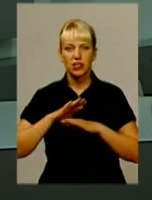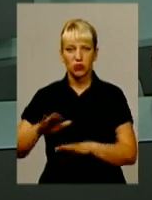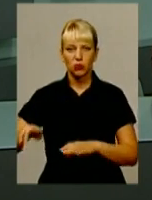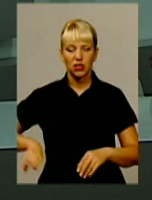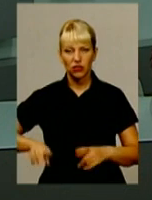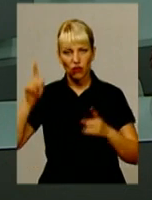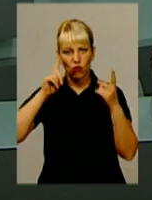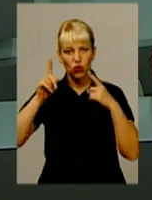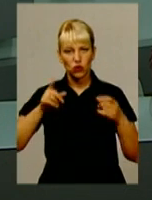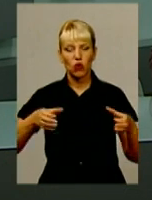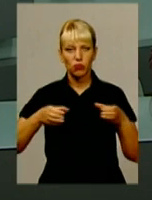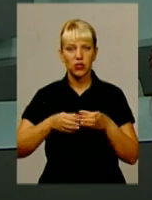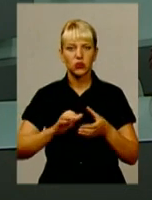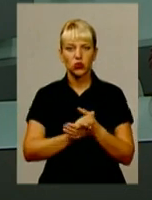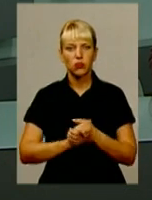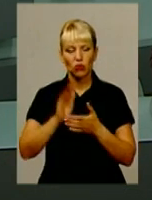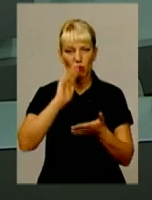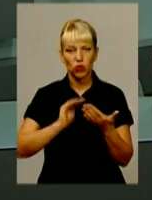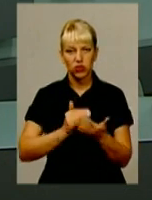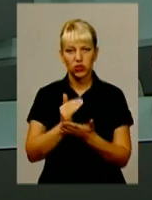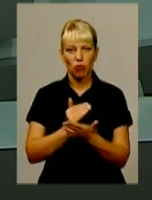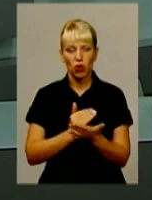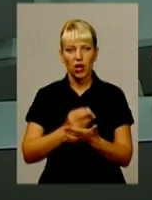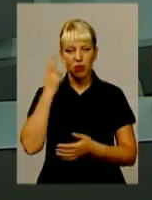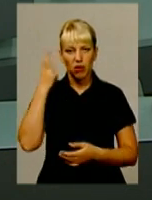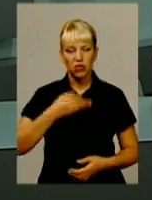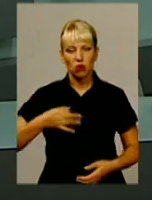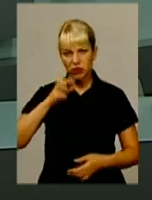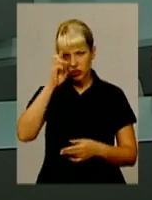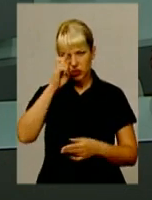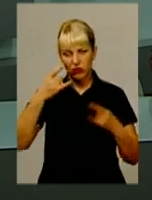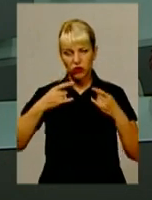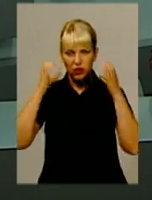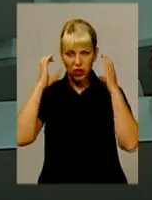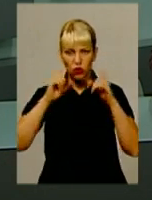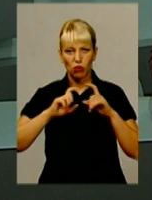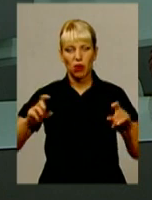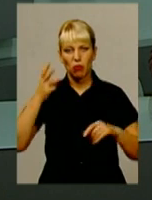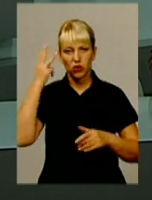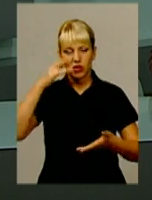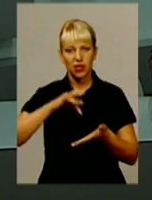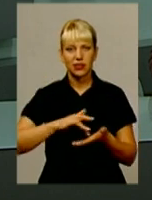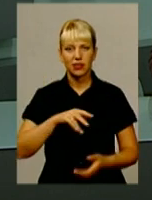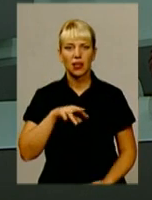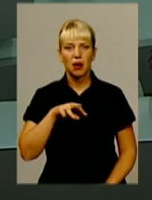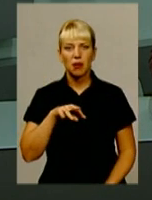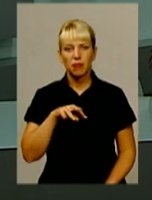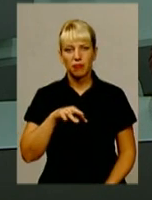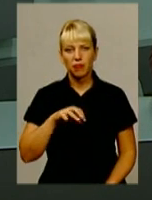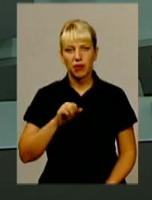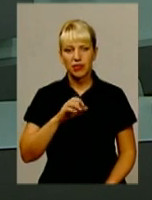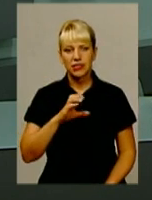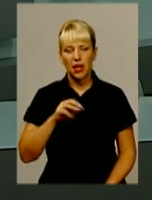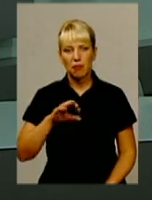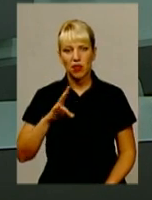творчого об'єднання суспільно-політичних програм Хмельницької обласної державної телерадіокомпанії «Поділяцентр» Любов Саменову.